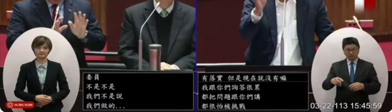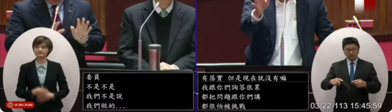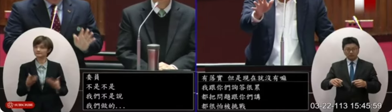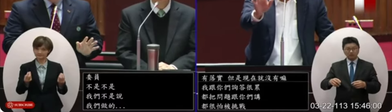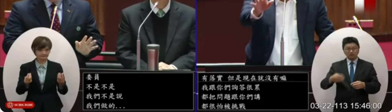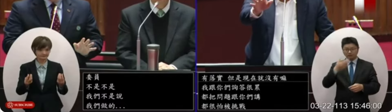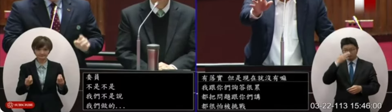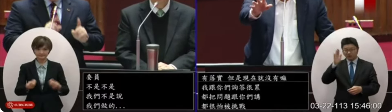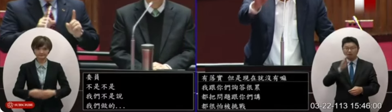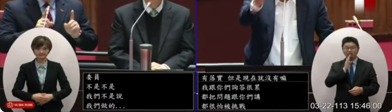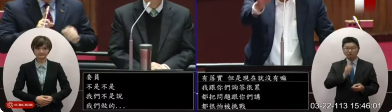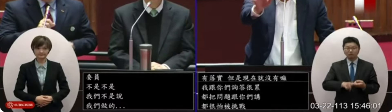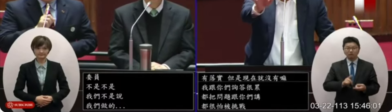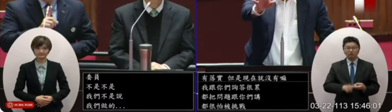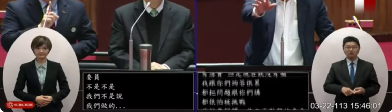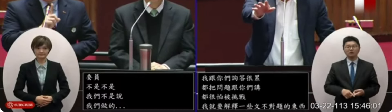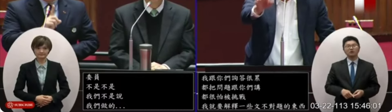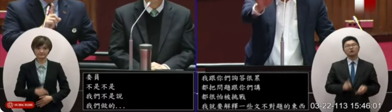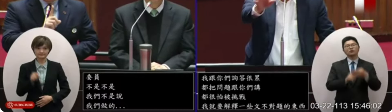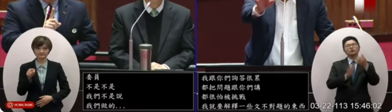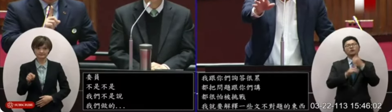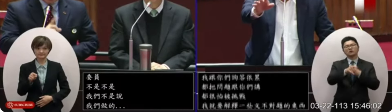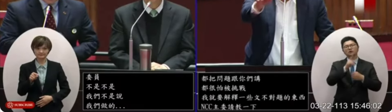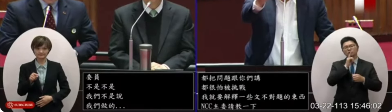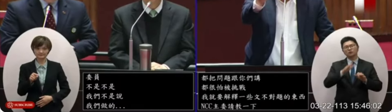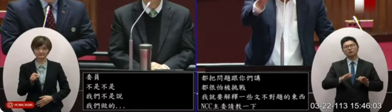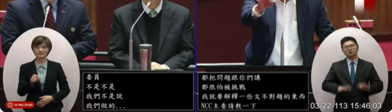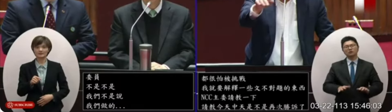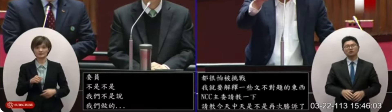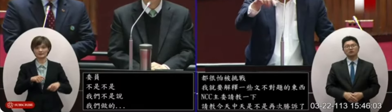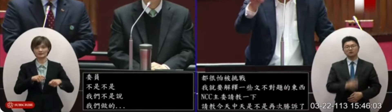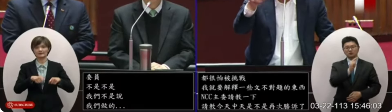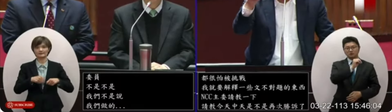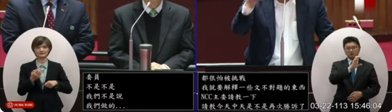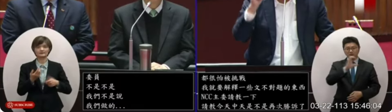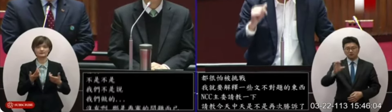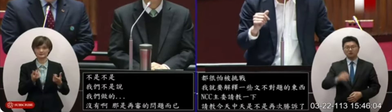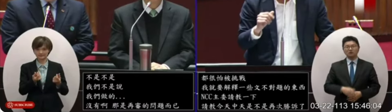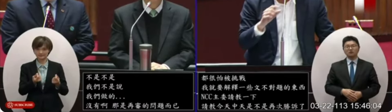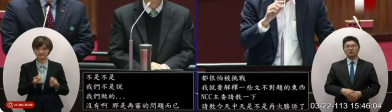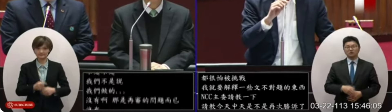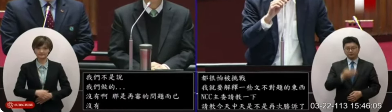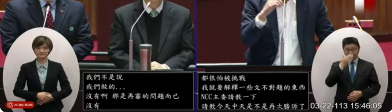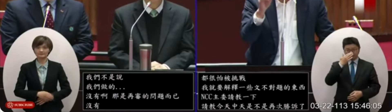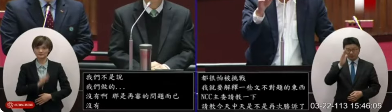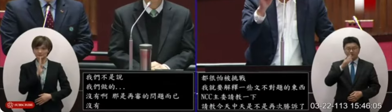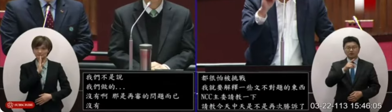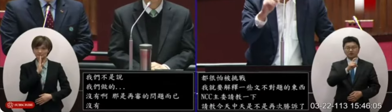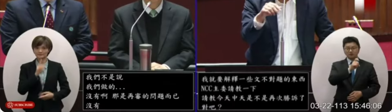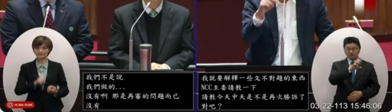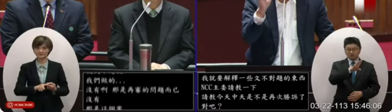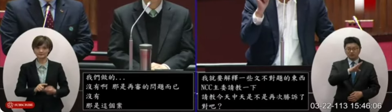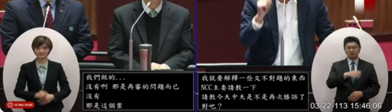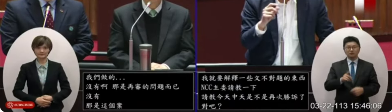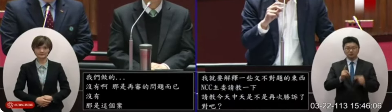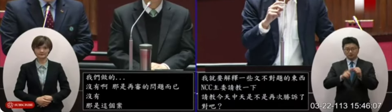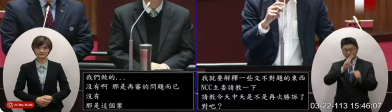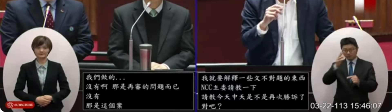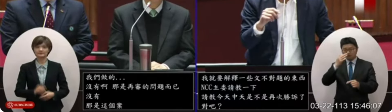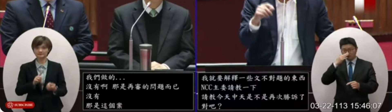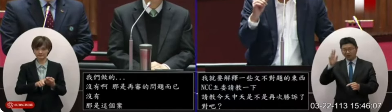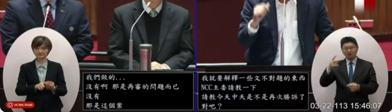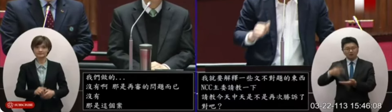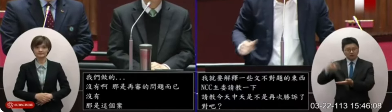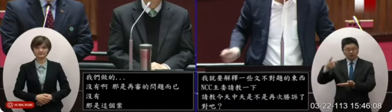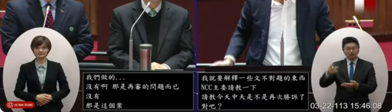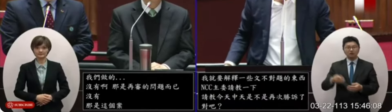了嘛沒有你一直好主委你一直講說你NCC14次勝訴對吧然後中天只有兩次